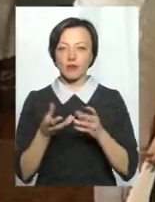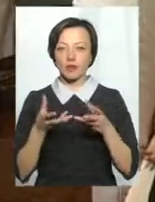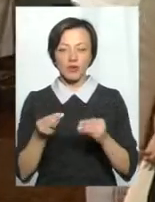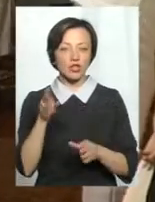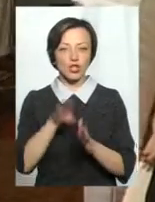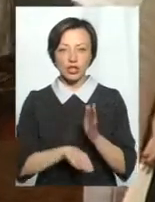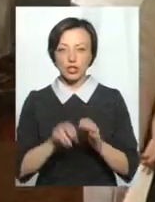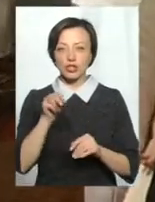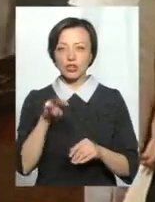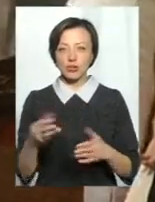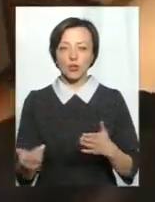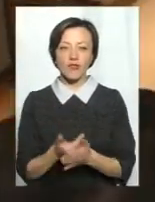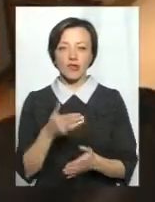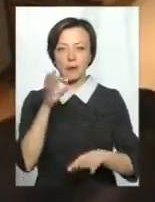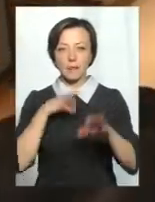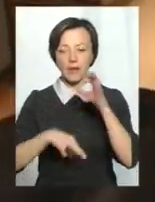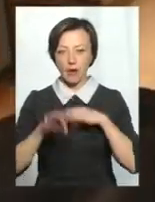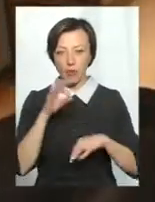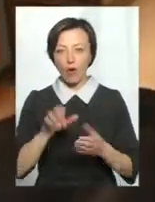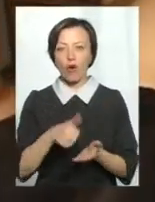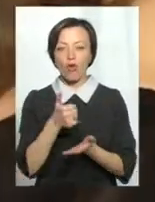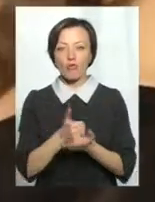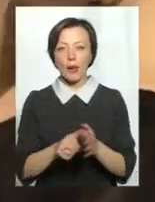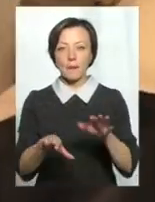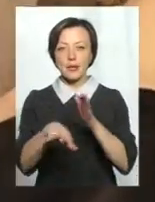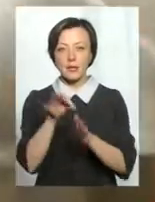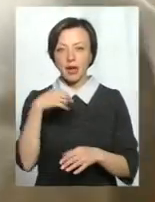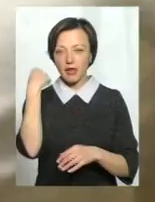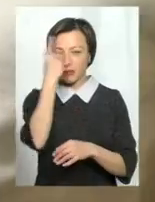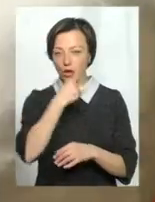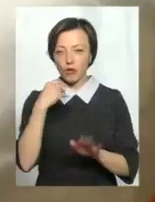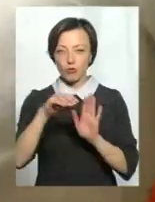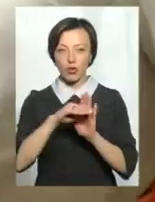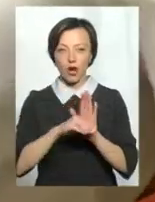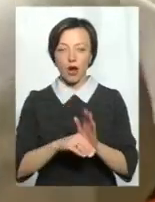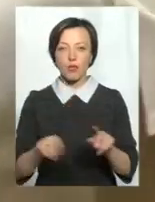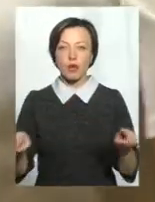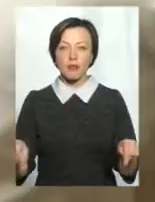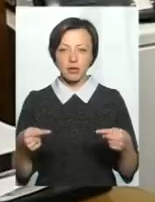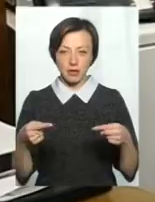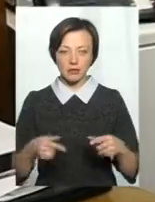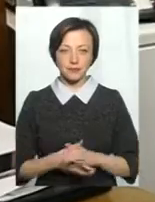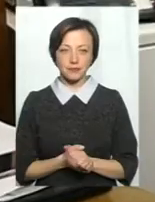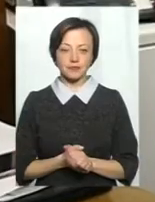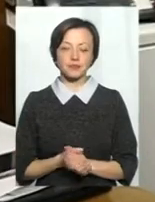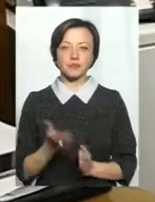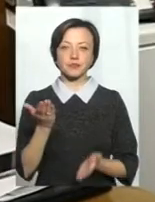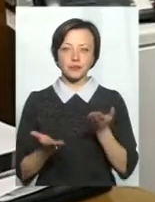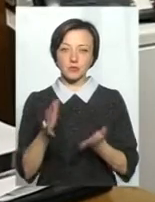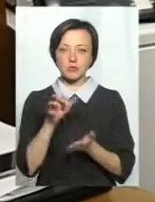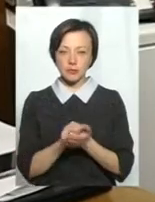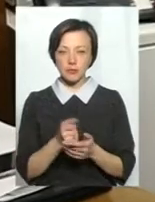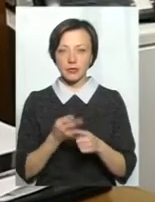гірший від дії новітніх медикаментів. Головне – підібрати індивідуальну програму реабілітації. Якщо займатися цією